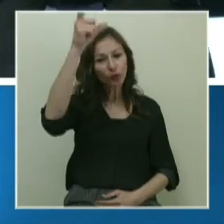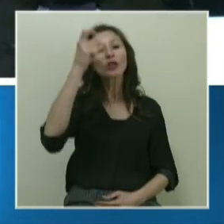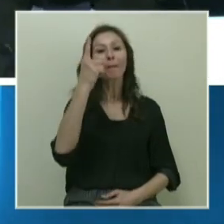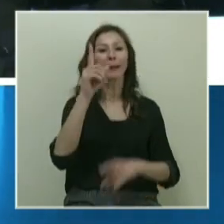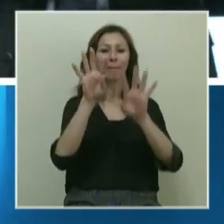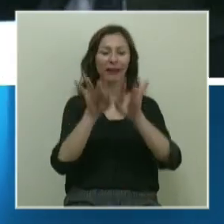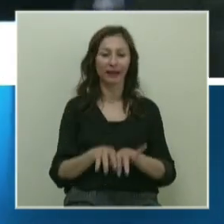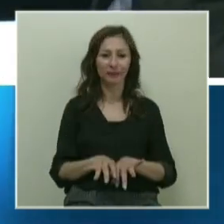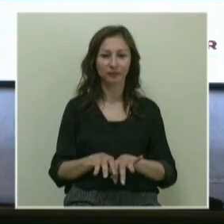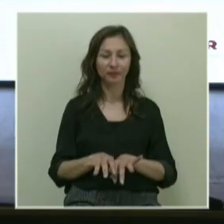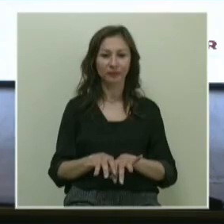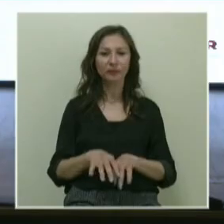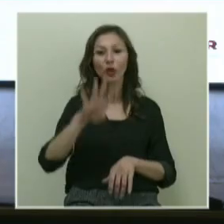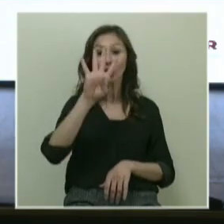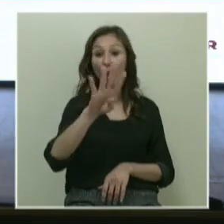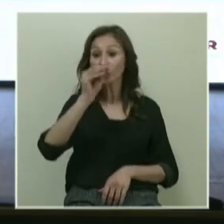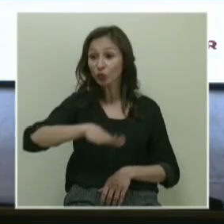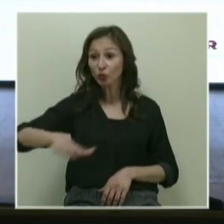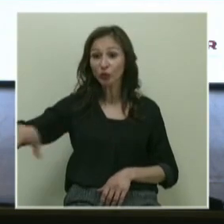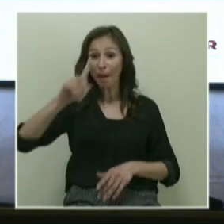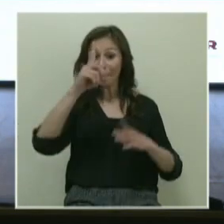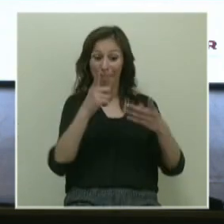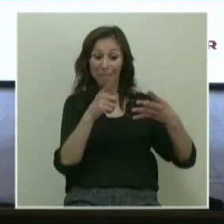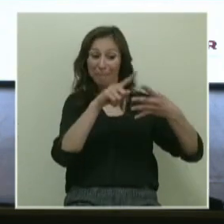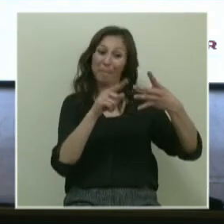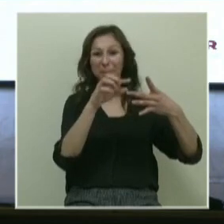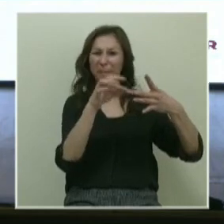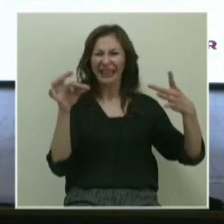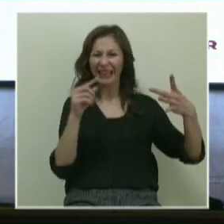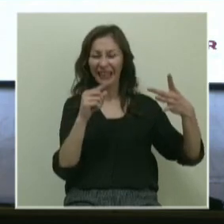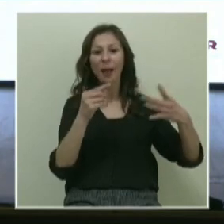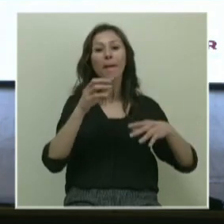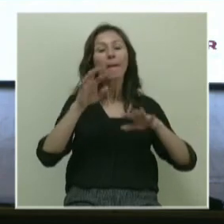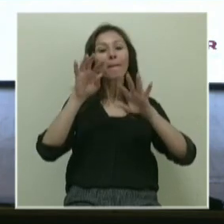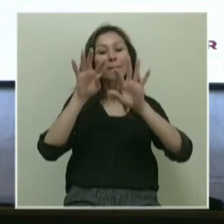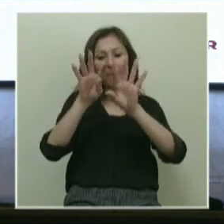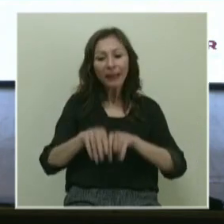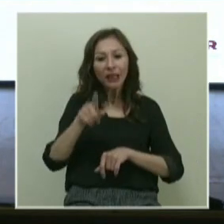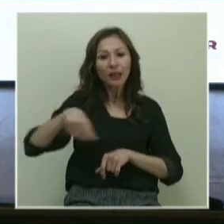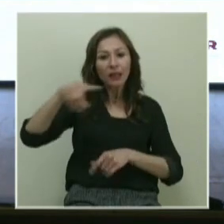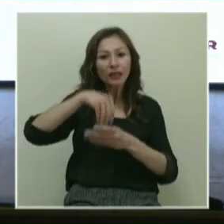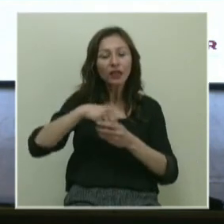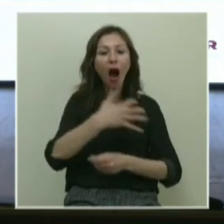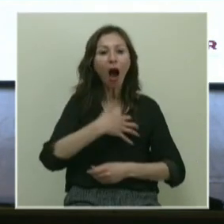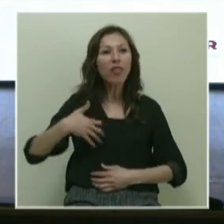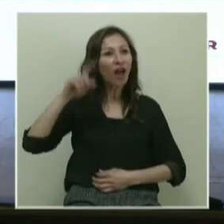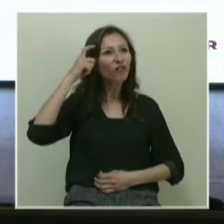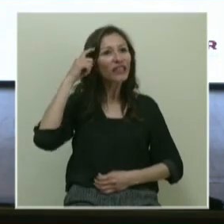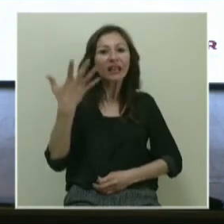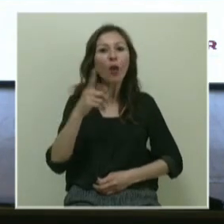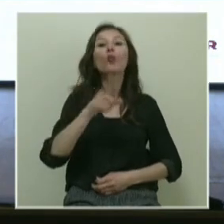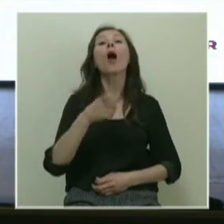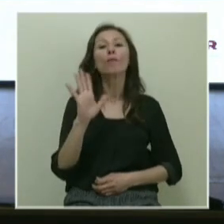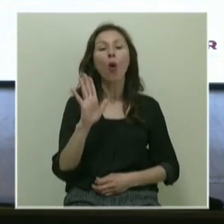metin. 4 çocuktan biri metindeki ana fikri bulamıyor. Metni okuyorlar,